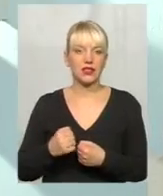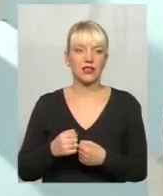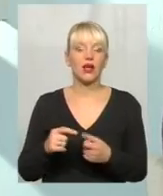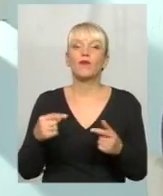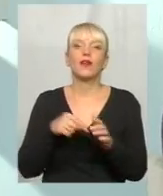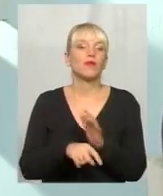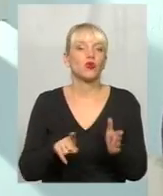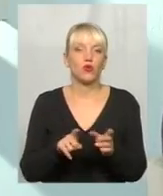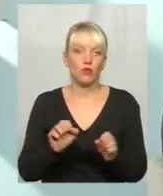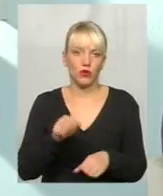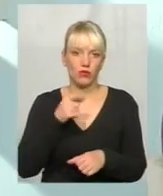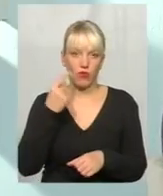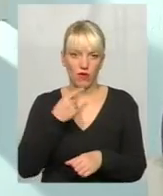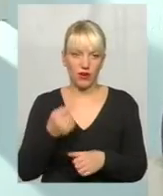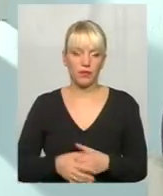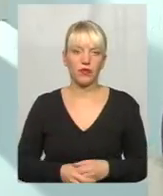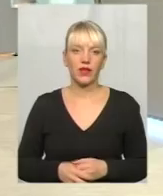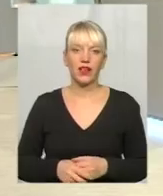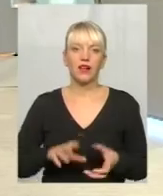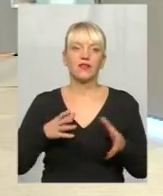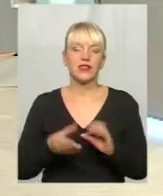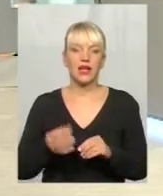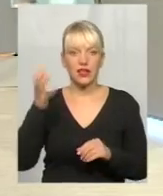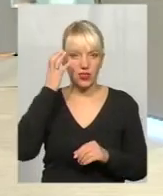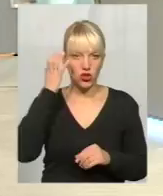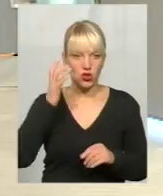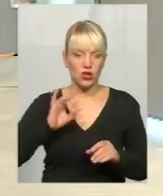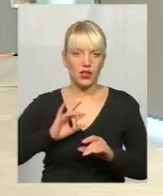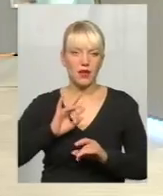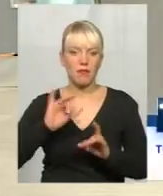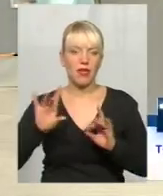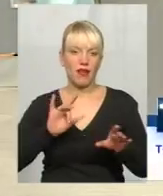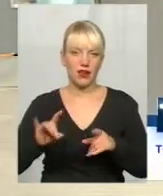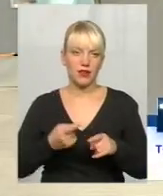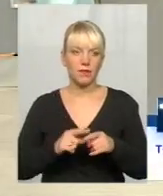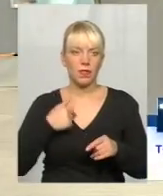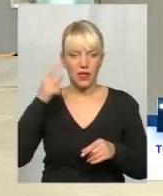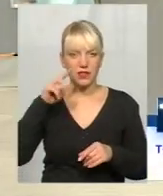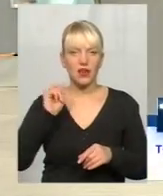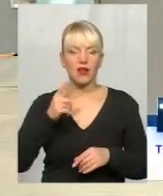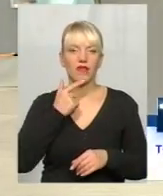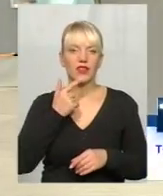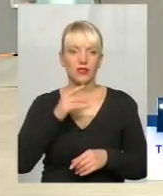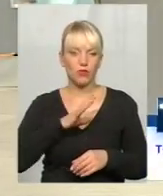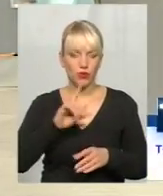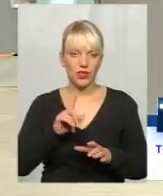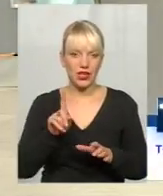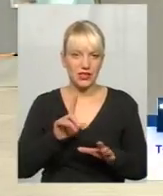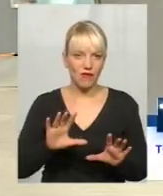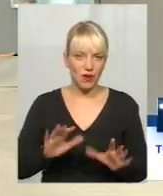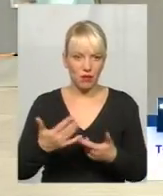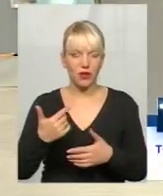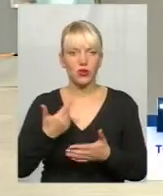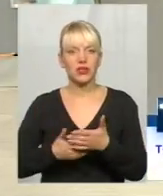тобто, про що мова йде? Взагалі, от чорний піар на цих виборах. Я знаю, в Красивові був якийсь випадок, так, це,